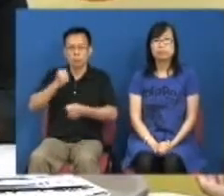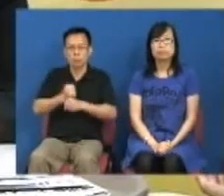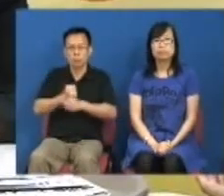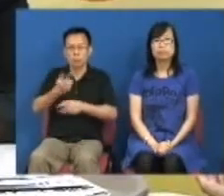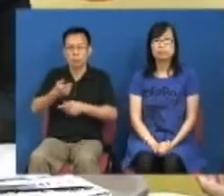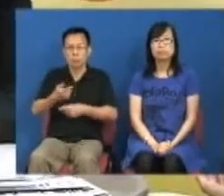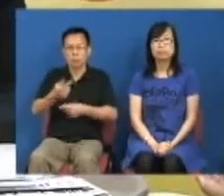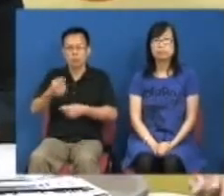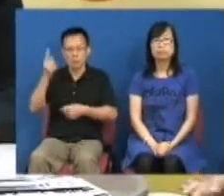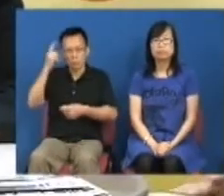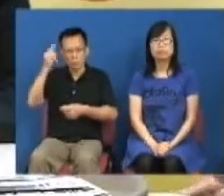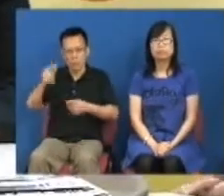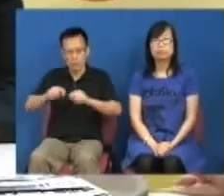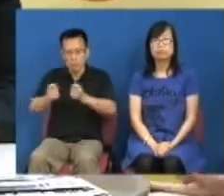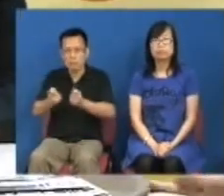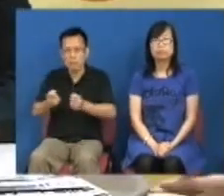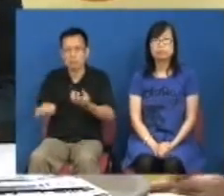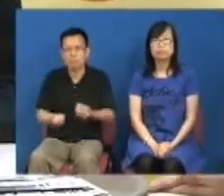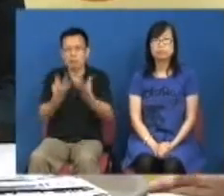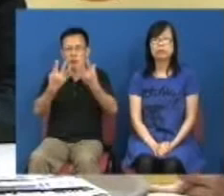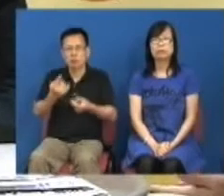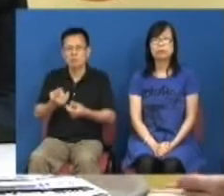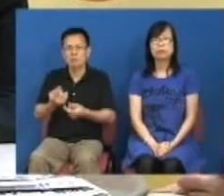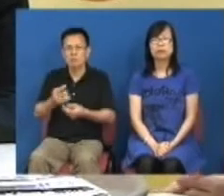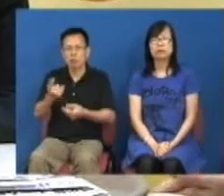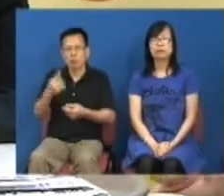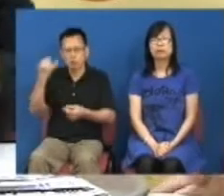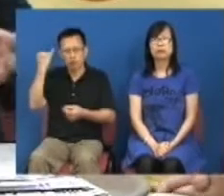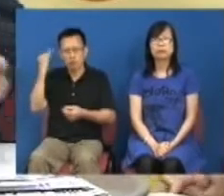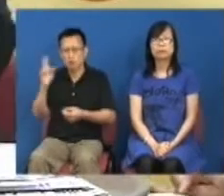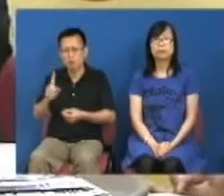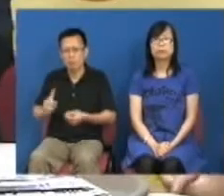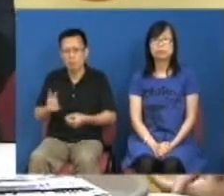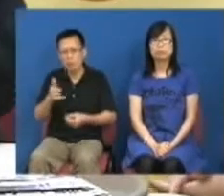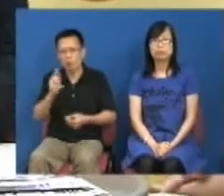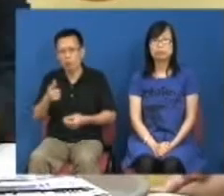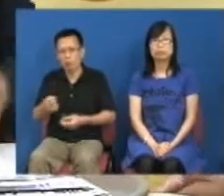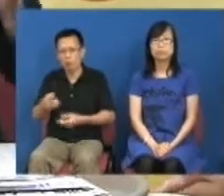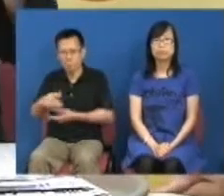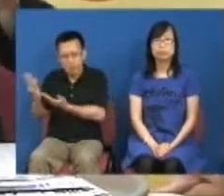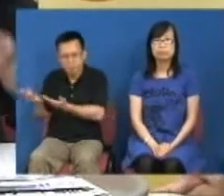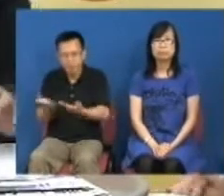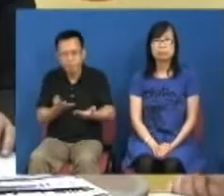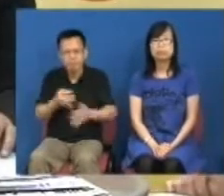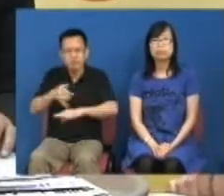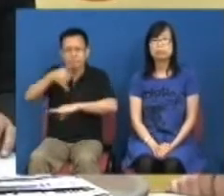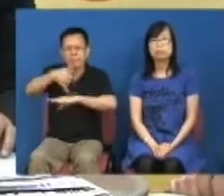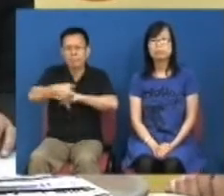他知道他自己可能不知道什么痛可能要邀请他离开特